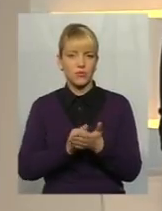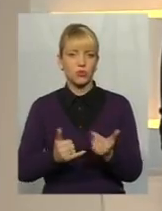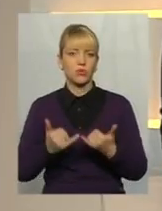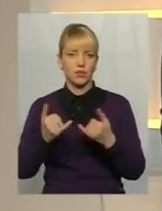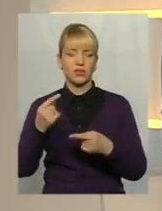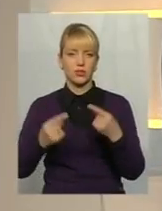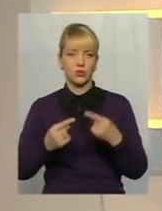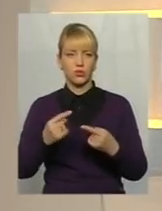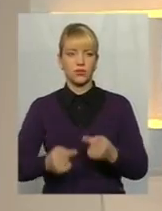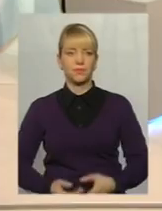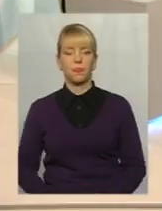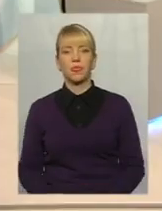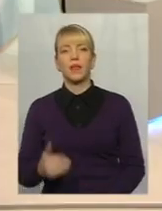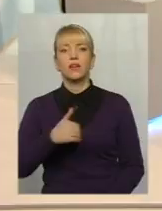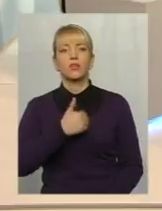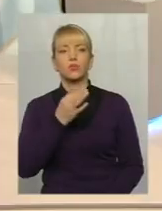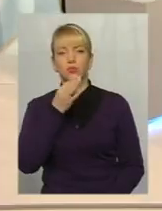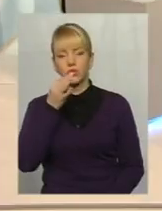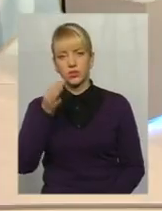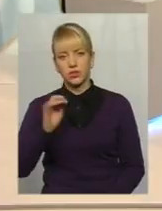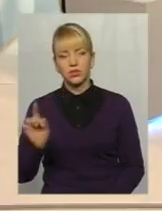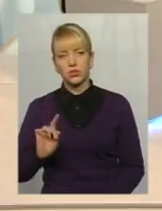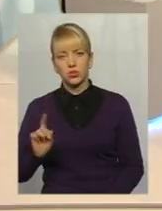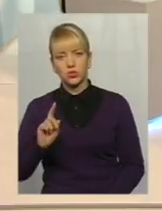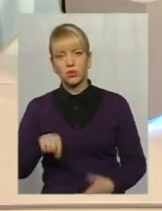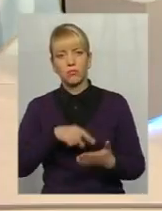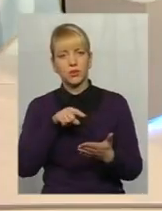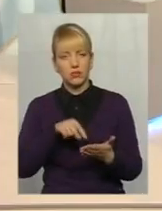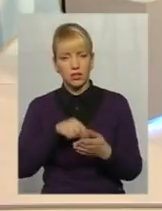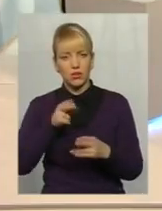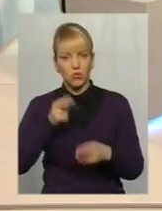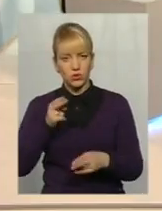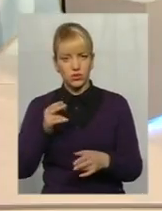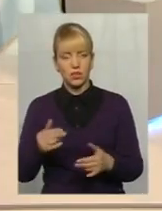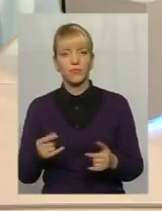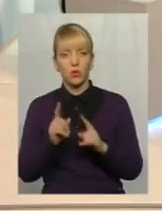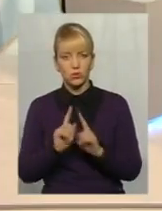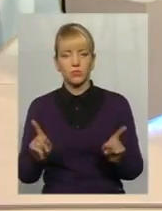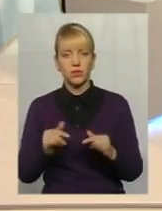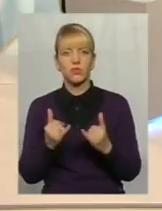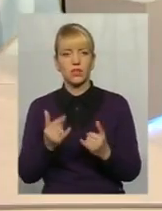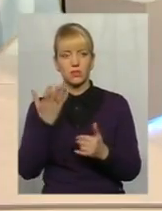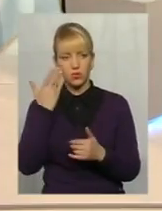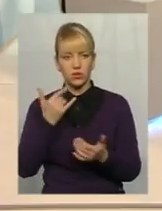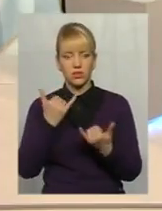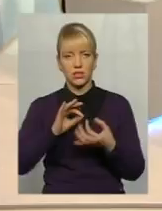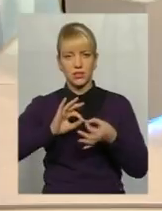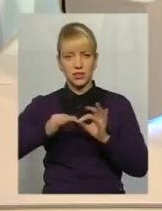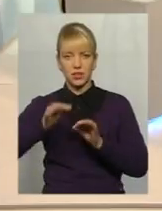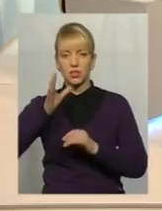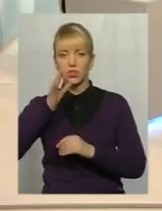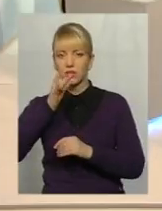Так, ну, хочу сказати, що питання досить гострі, особливо зараз, коли такий складний час